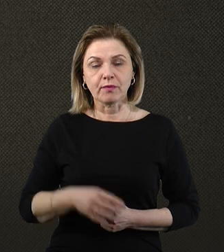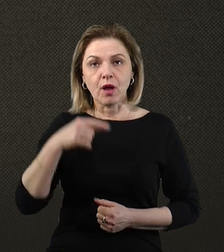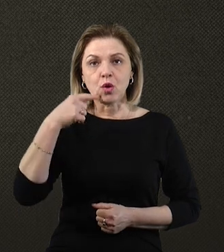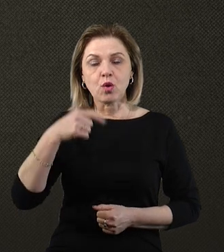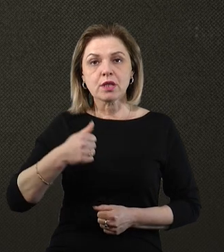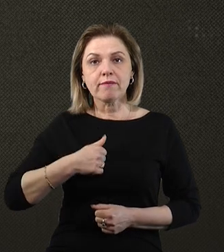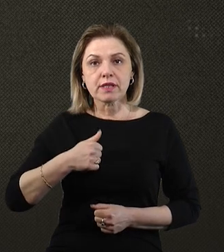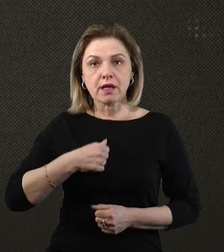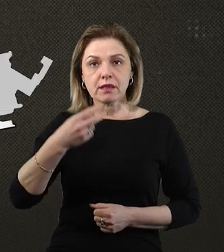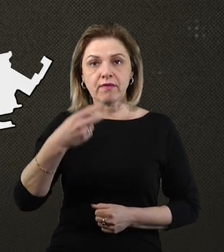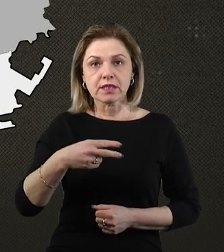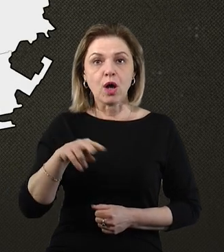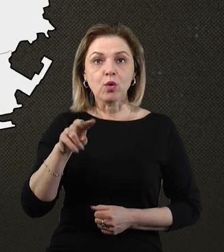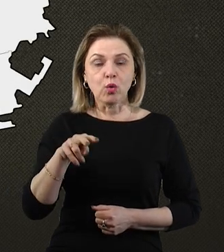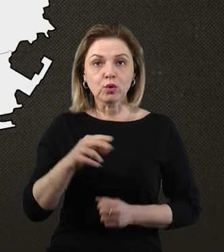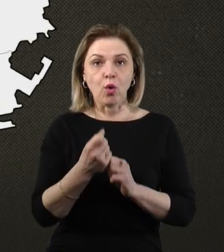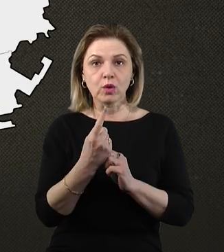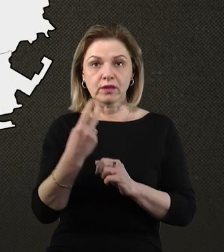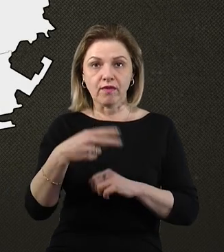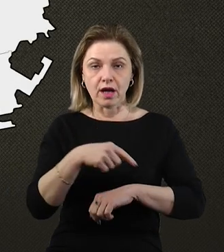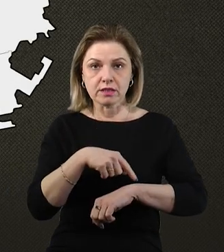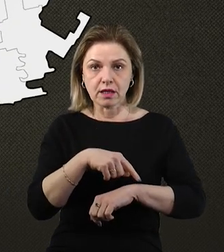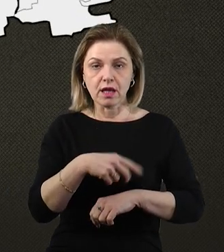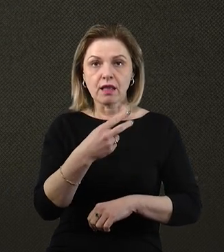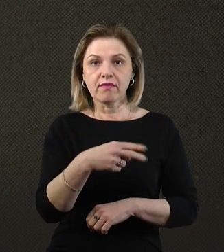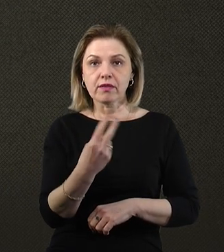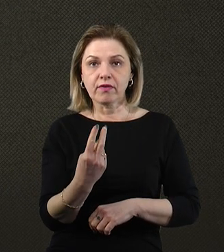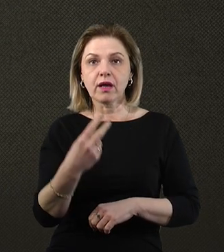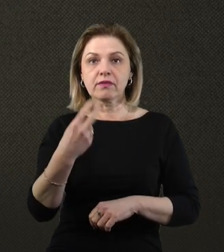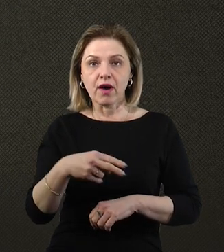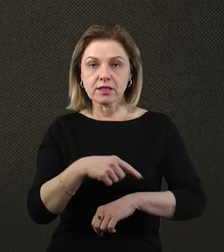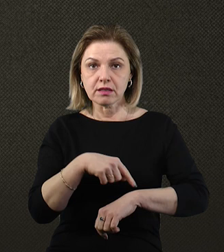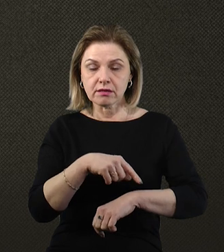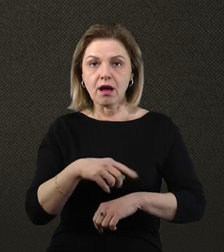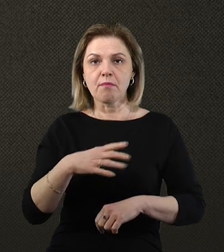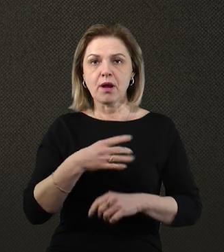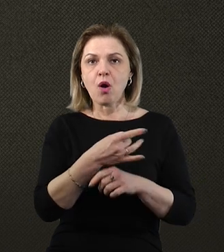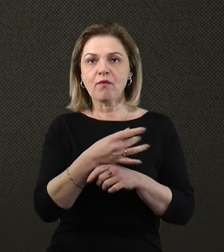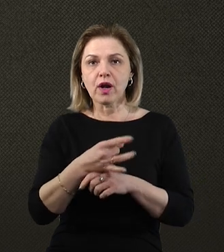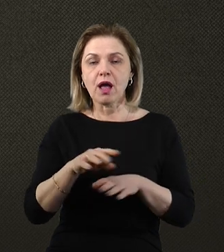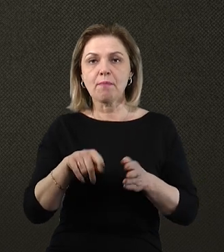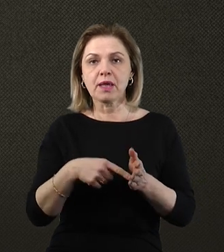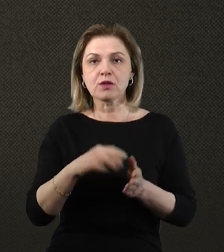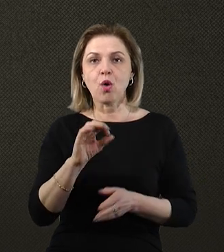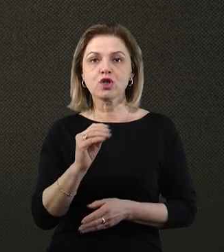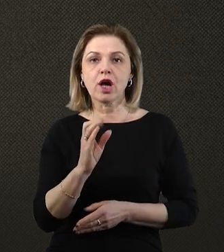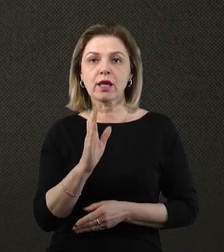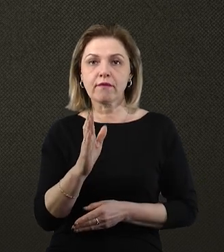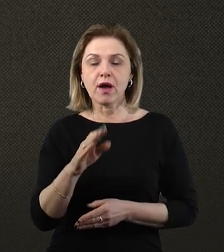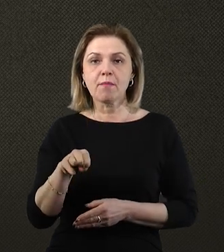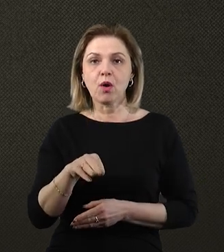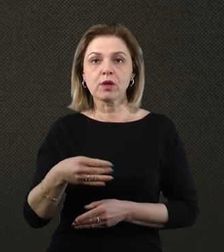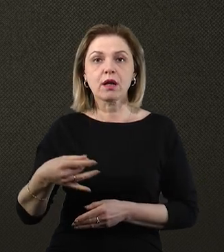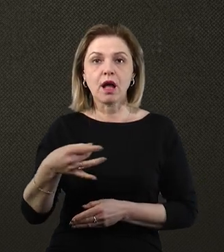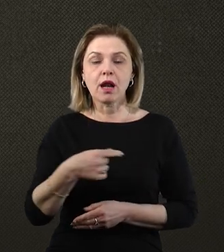Російські війська 20 лютого об 11.20 та о 22.22 обстріляли з артилерії міста Очаків Миколаївського